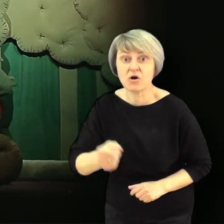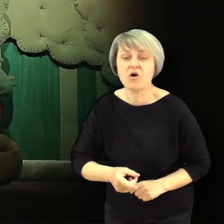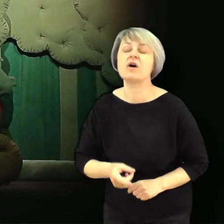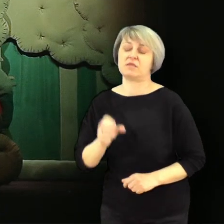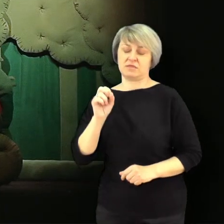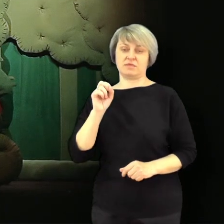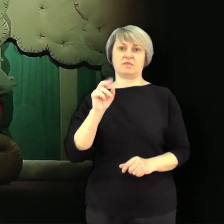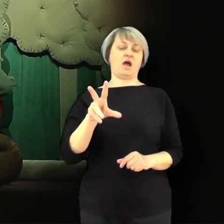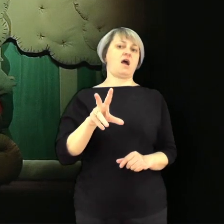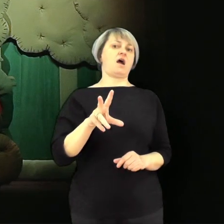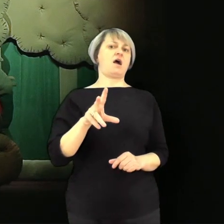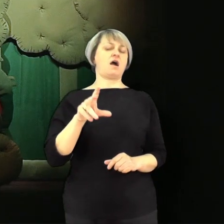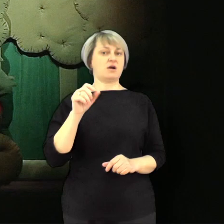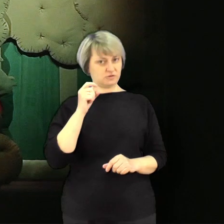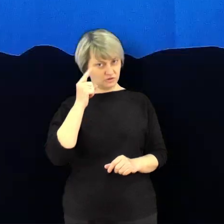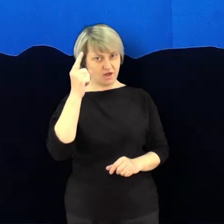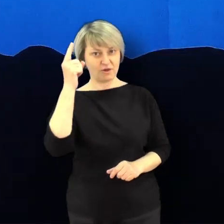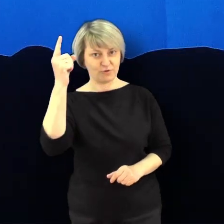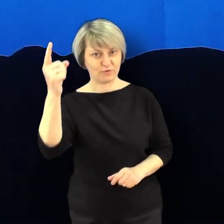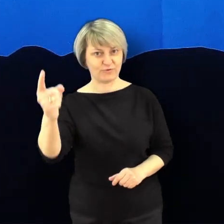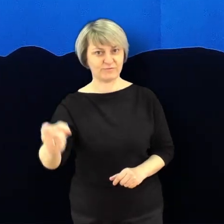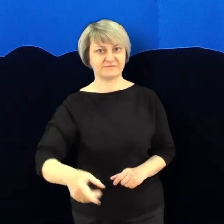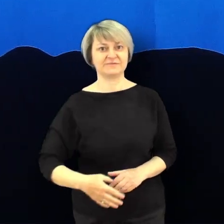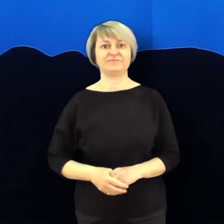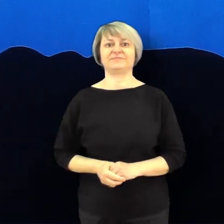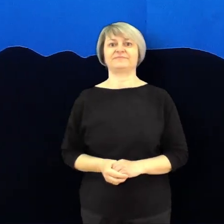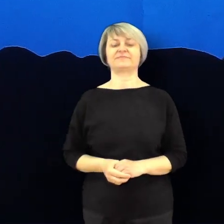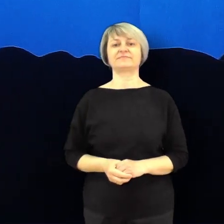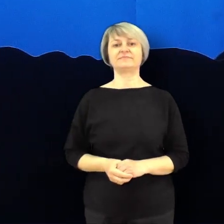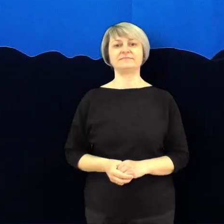daleko? Oczywiście, oczywiście, że daleko!